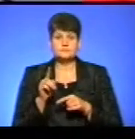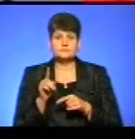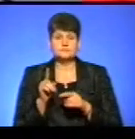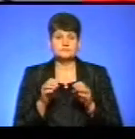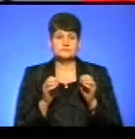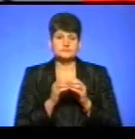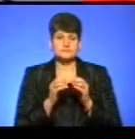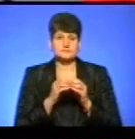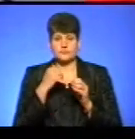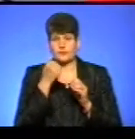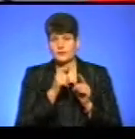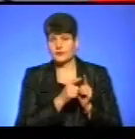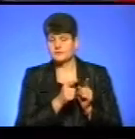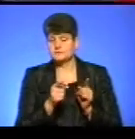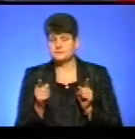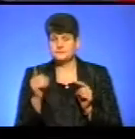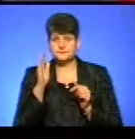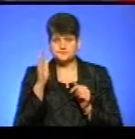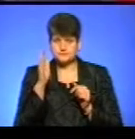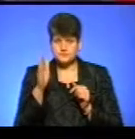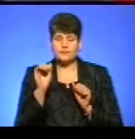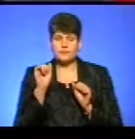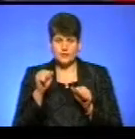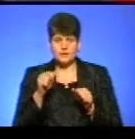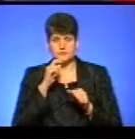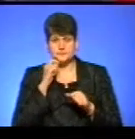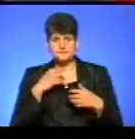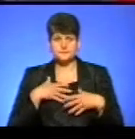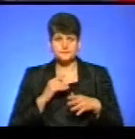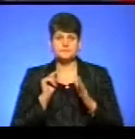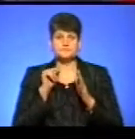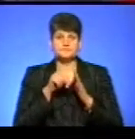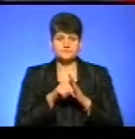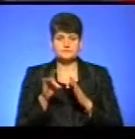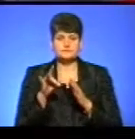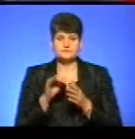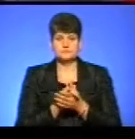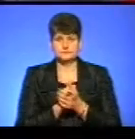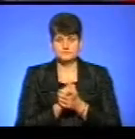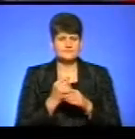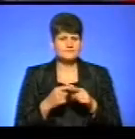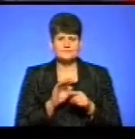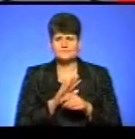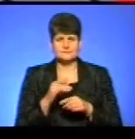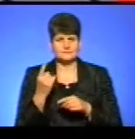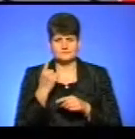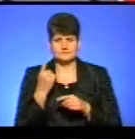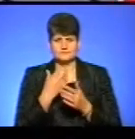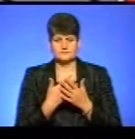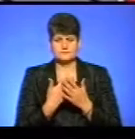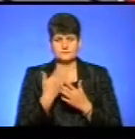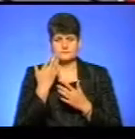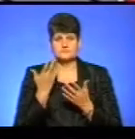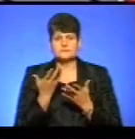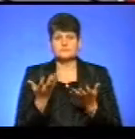десятилітній перспективі Грузія і Україна можуть розраховувати на членство в Європейському Союзі. Тому це не єдиний сигнал, який ми отримали від